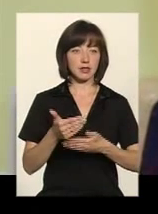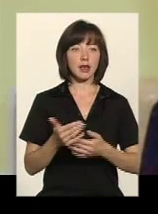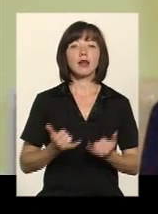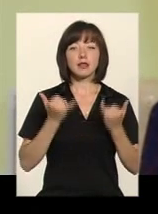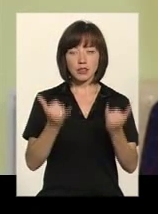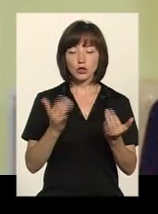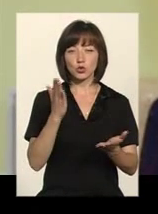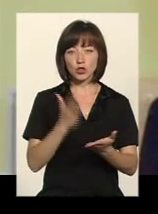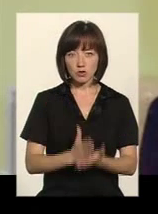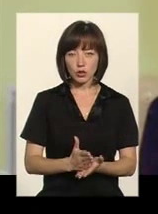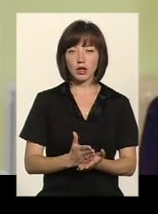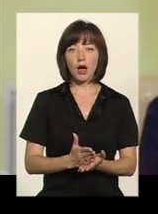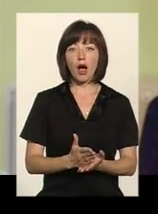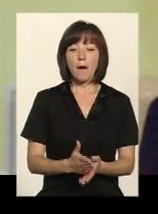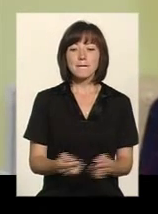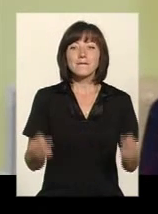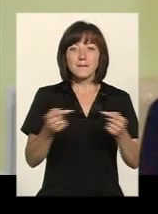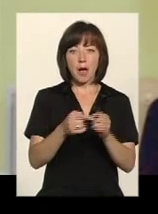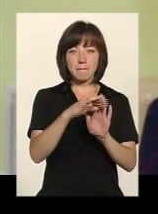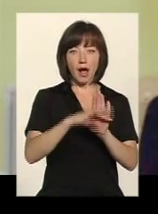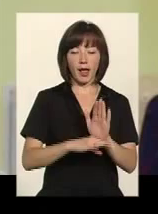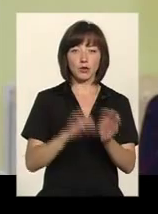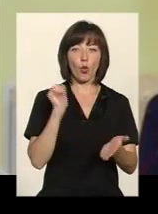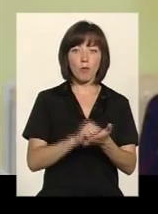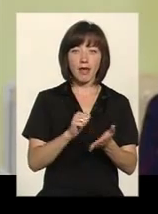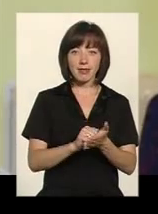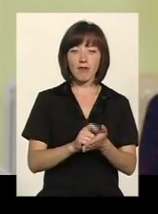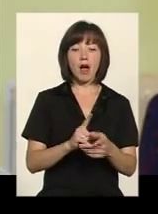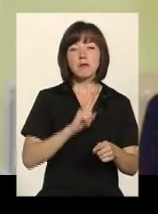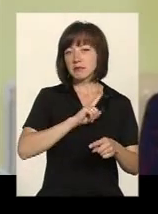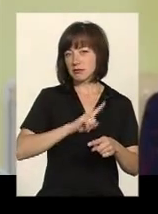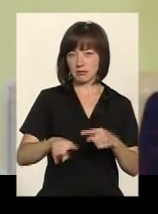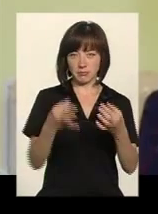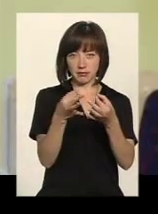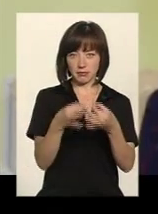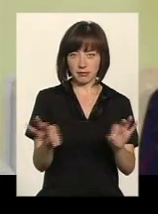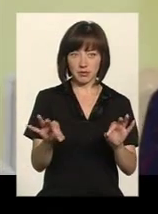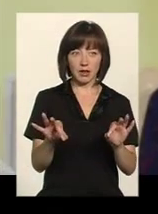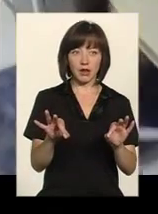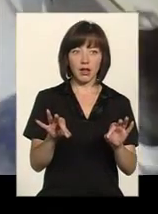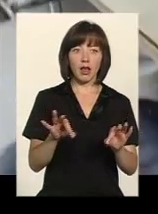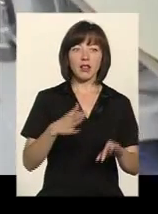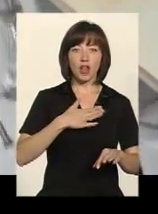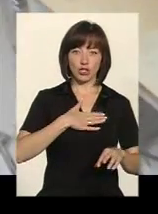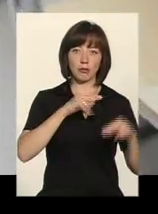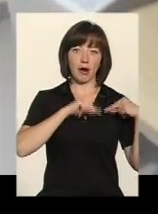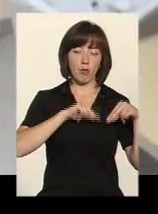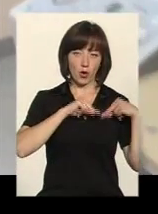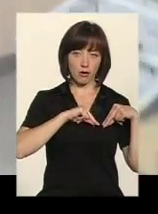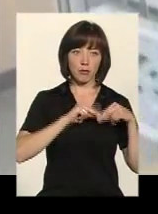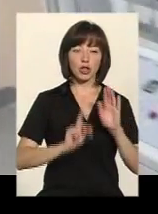Для них существує определенний пакет документів, который позволяет незамедлительно специалистам протезних предприятий